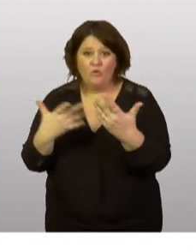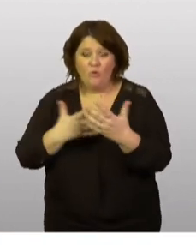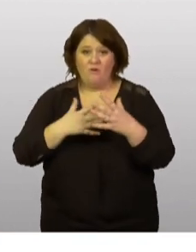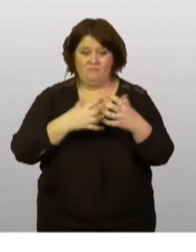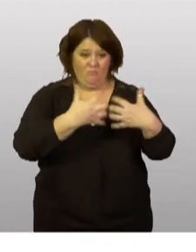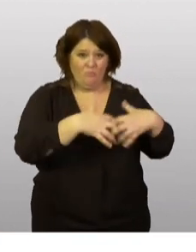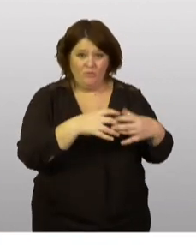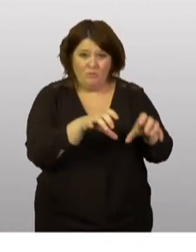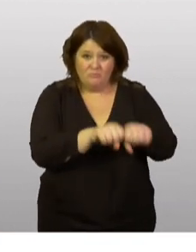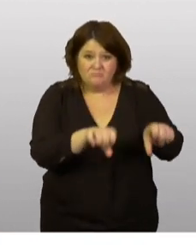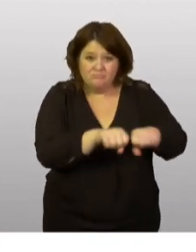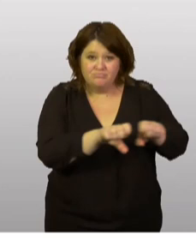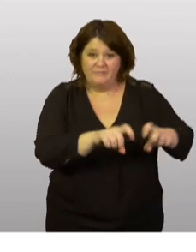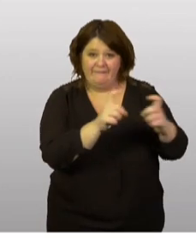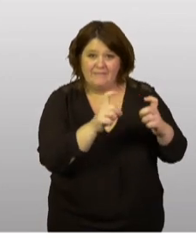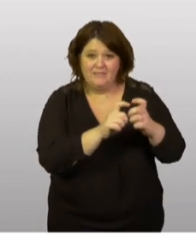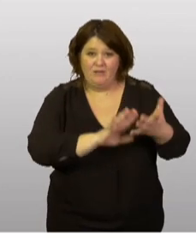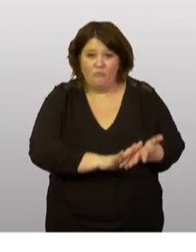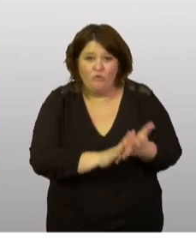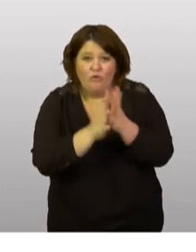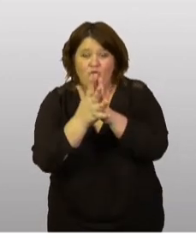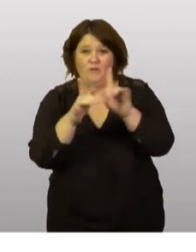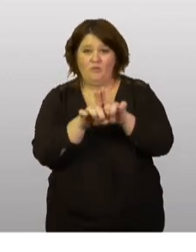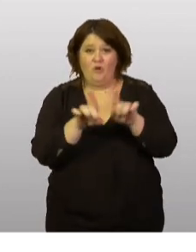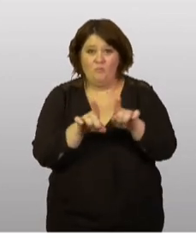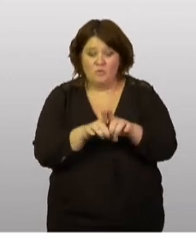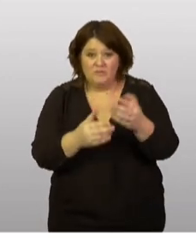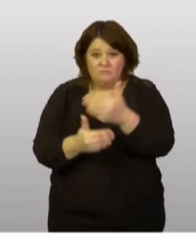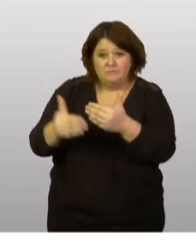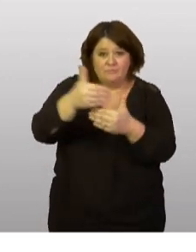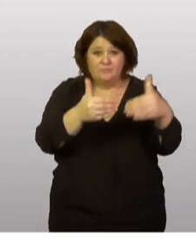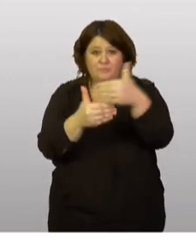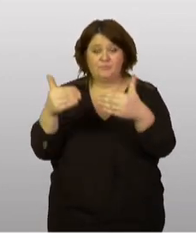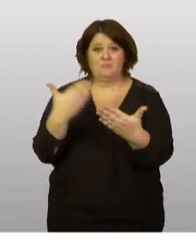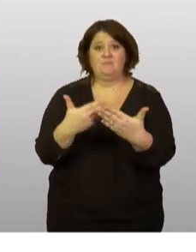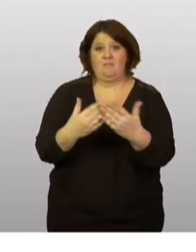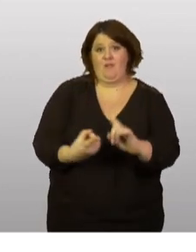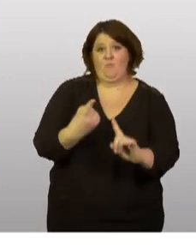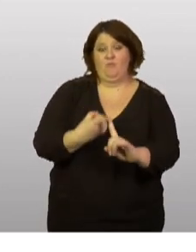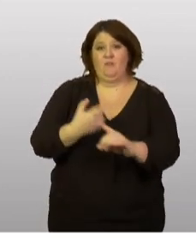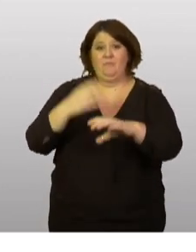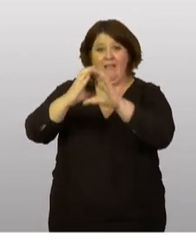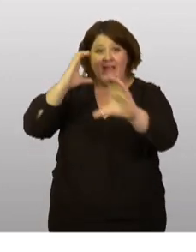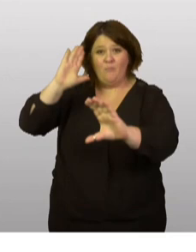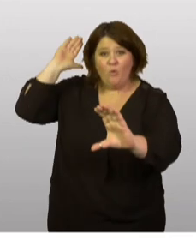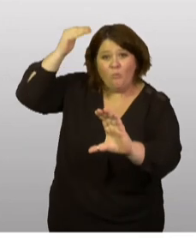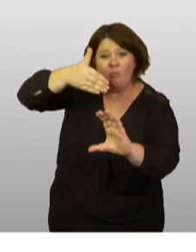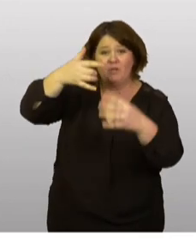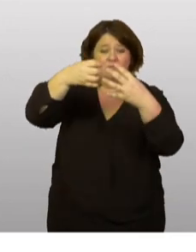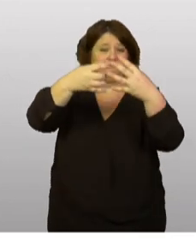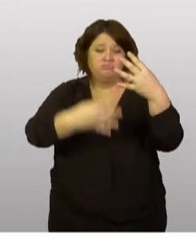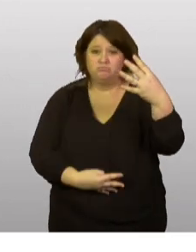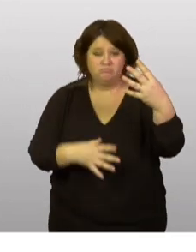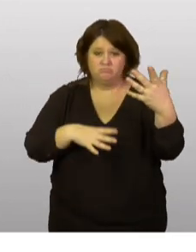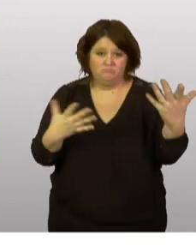des transformateurs, des équipements pour reconstruire, des camions de pompiers, que sais-je. Des